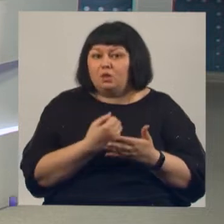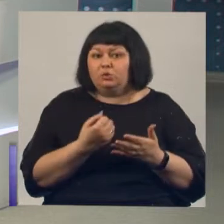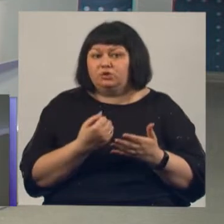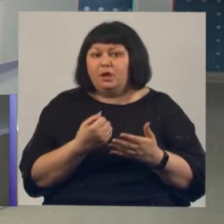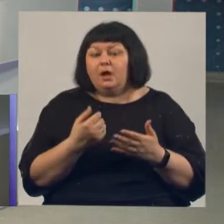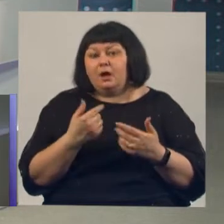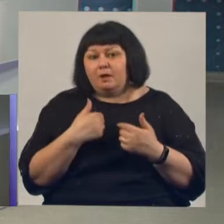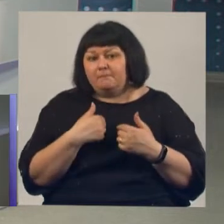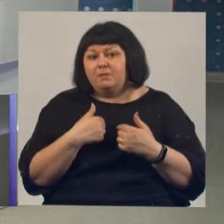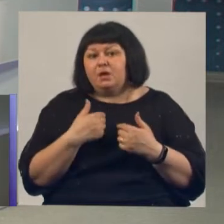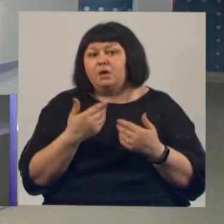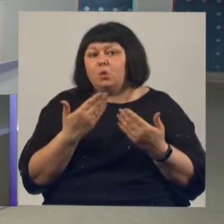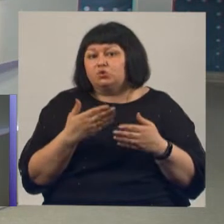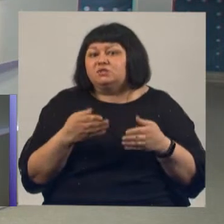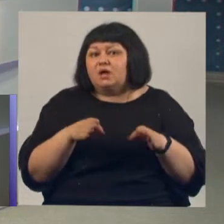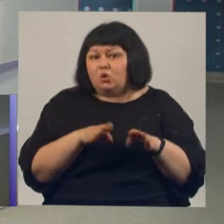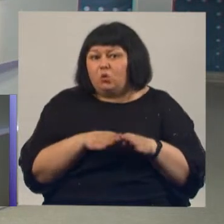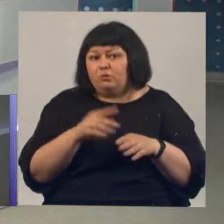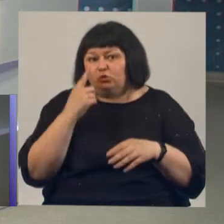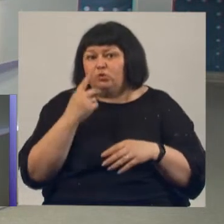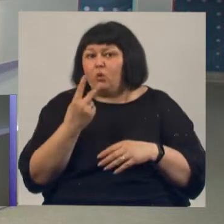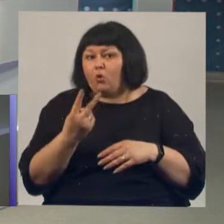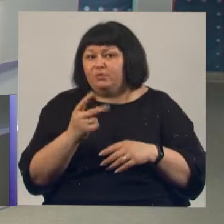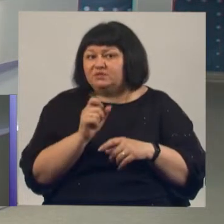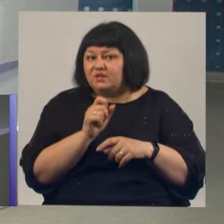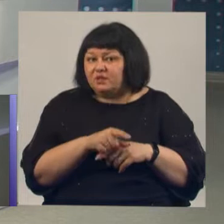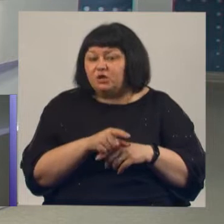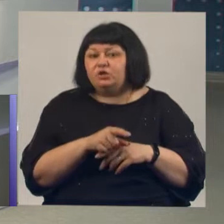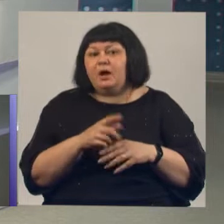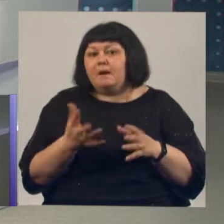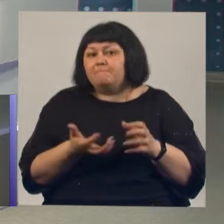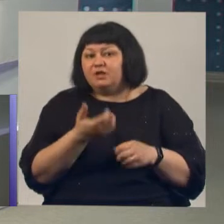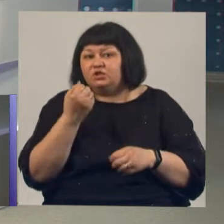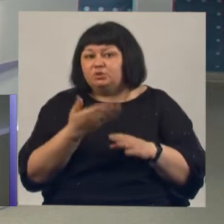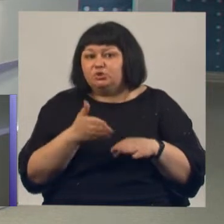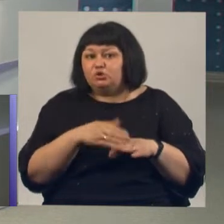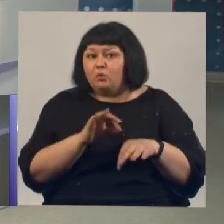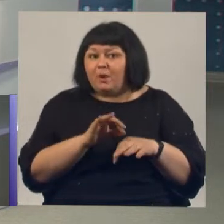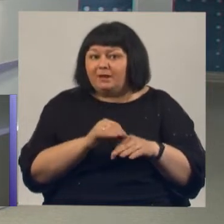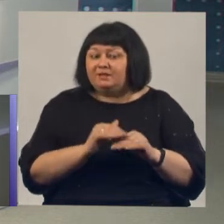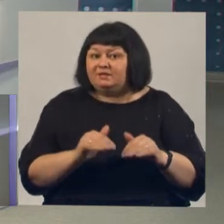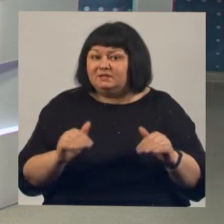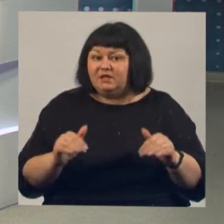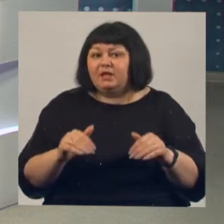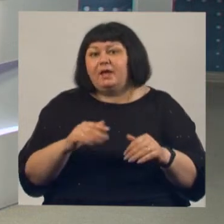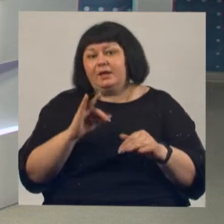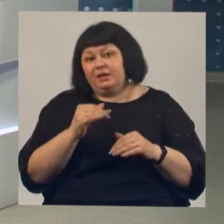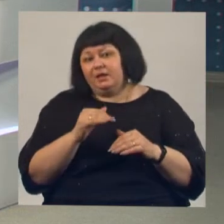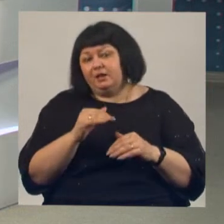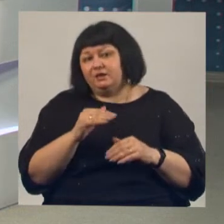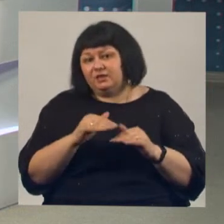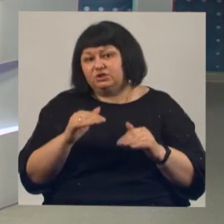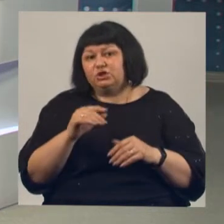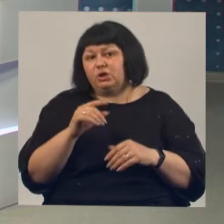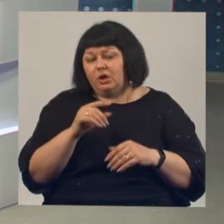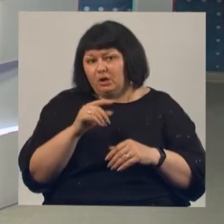закроем обе задачи и поддержим тяжело больных детей. И также детский хоспис «Изумрудный город», который находится